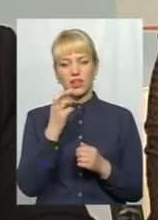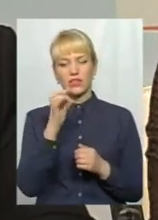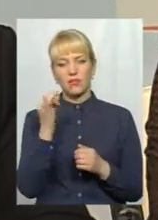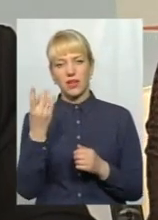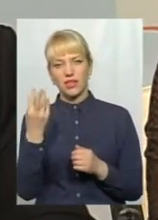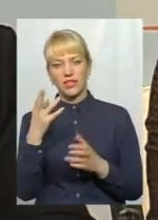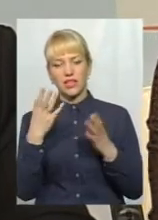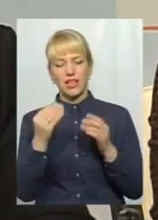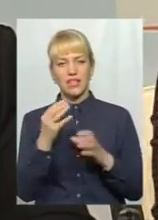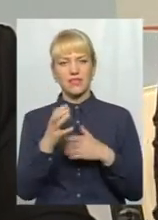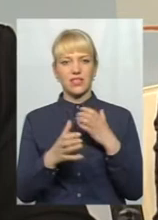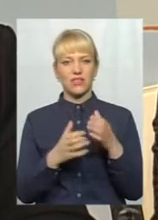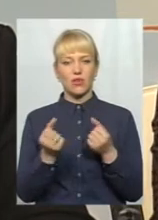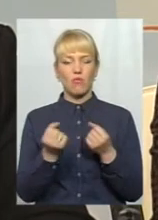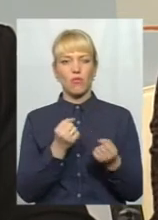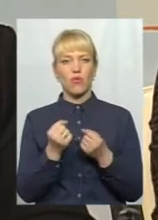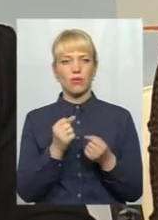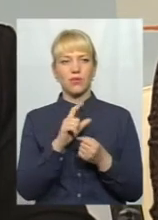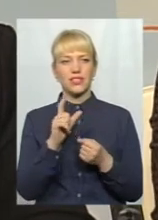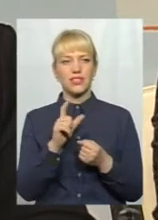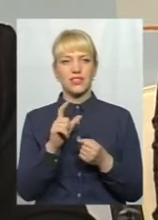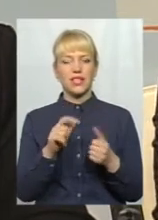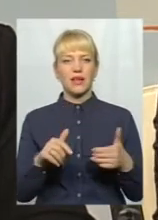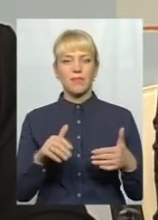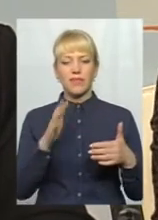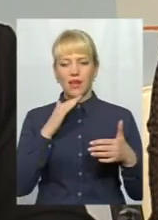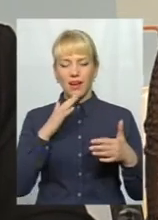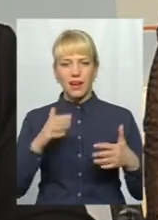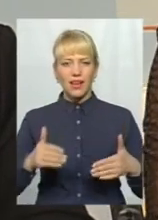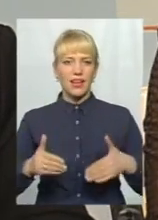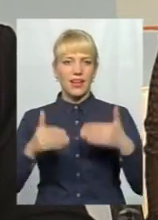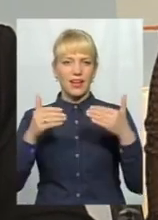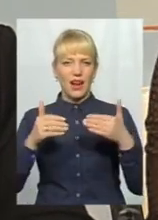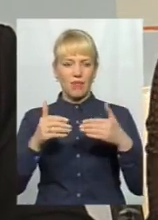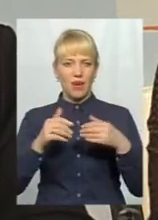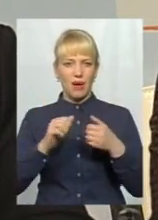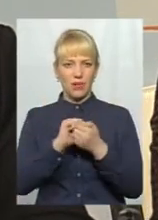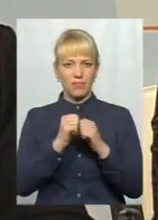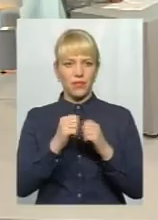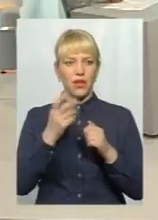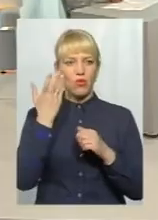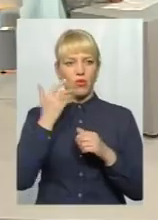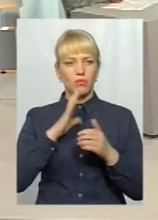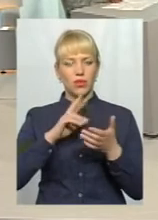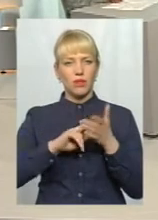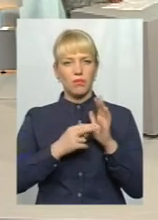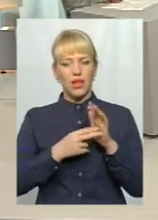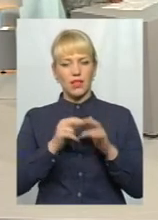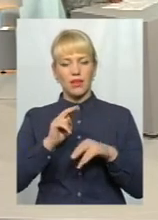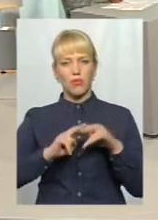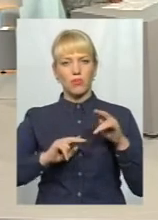Всесвітній день боротьби із греблями. Як виник цей день? Коли були плани побудови